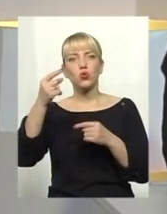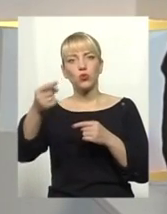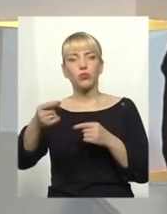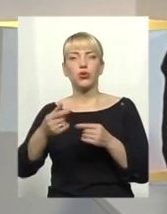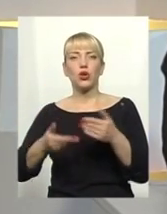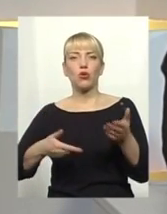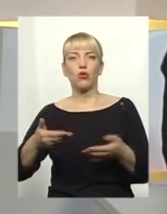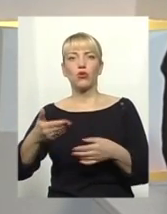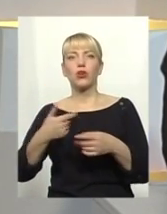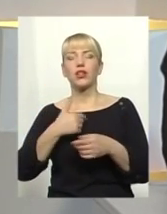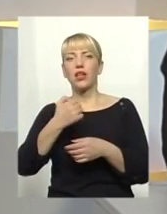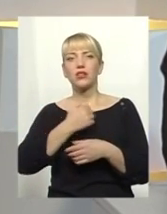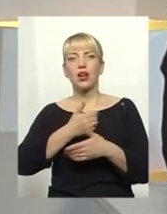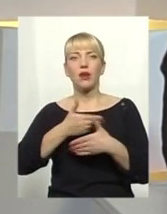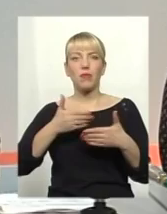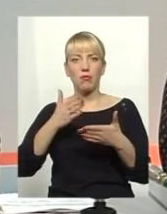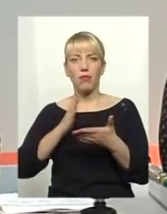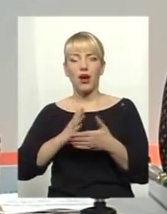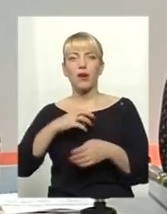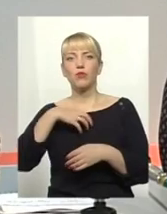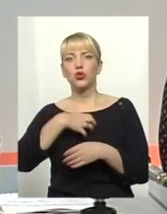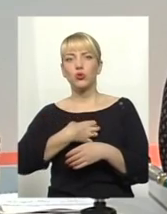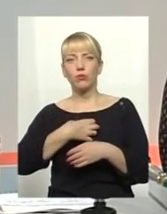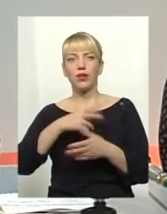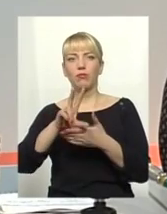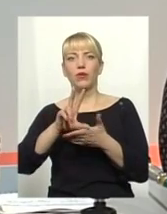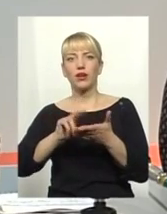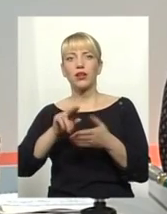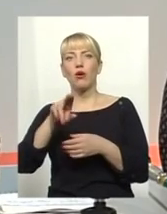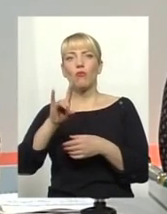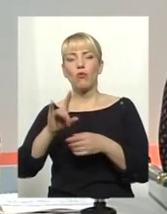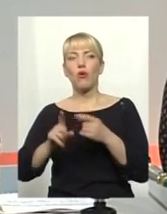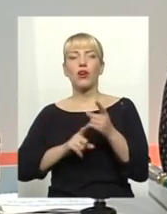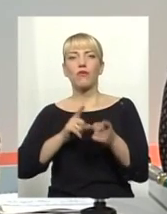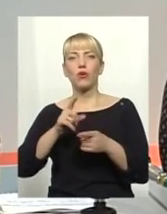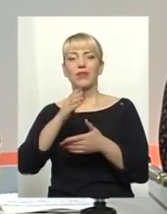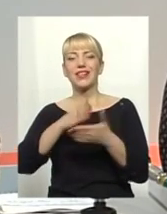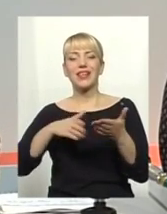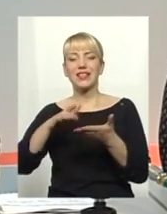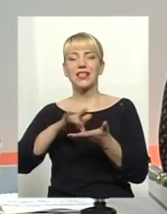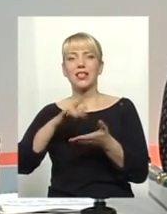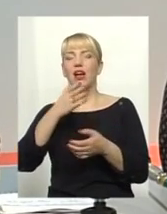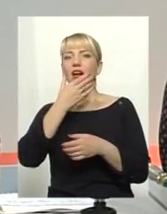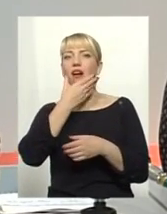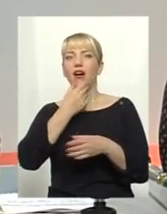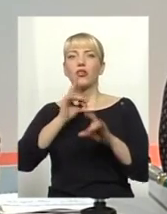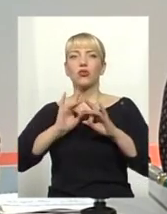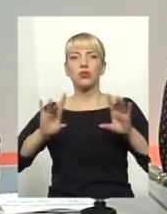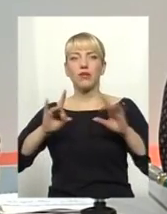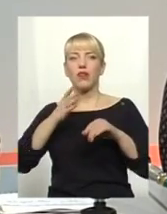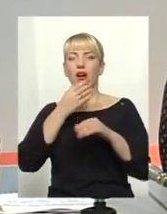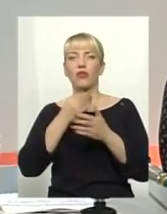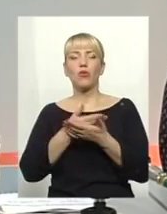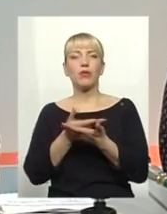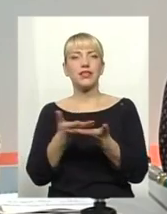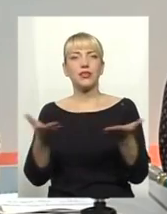На жаль, ми маємо сумний приклад реформи по децентралізації. Гарно розповідали, гарно презентували,